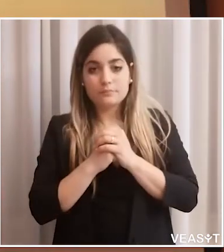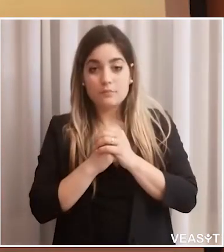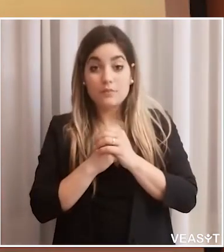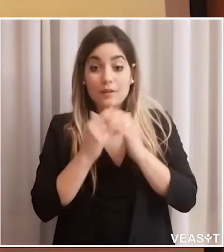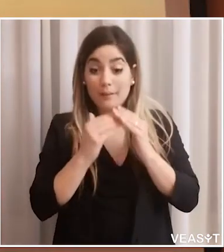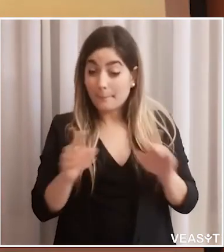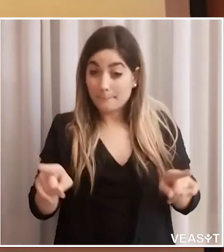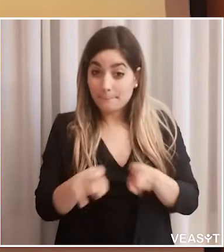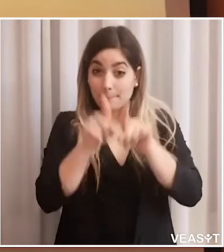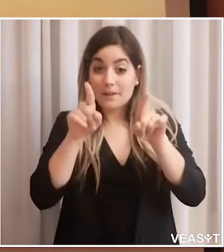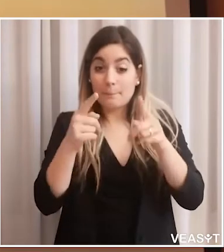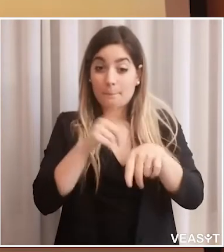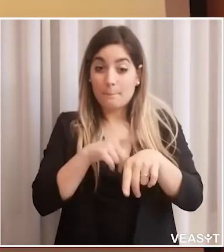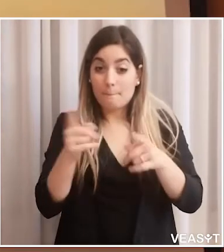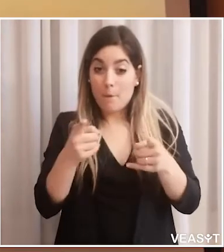ossigeno, ventilato.